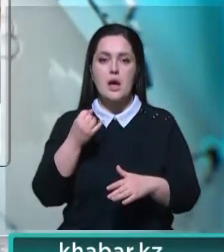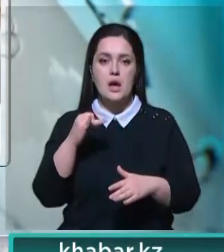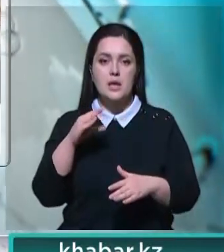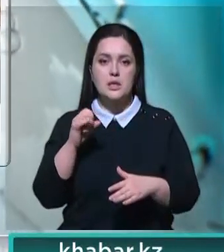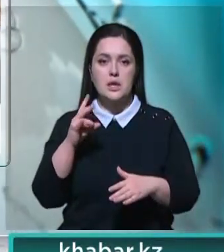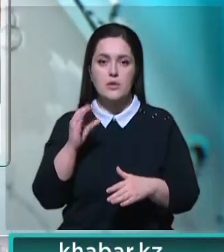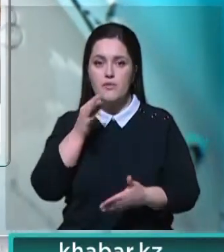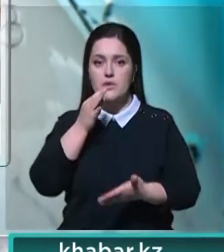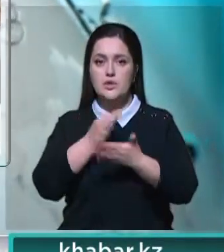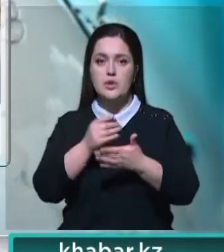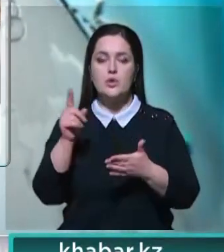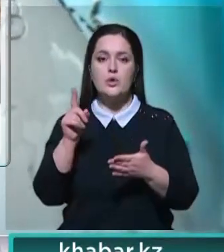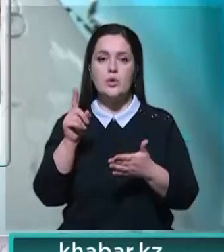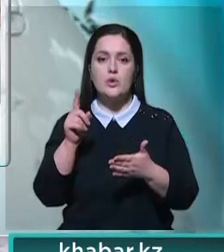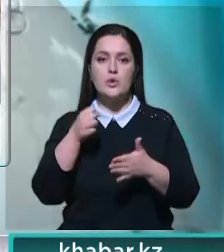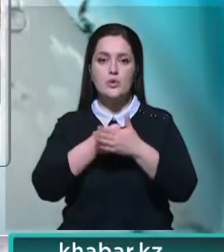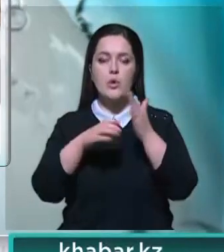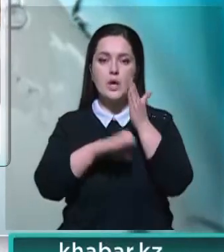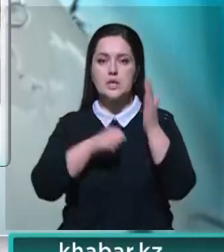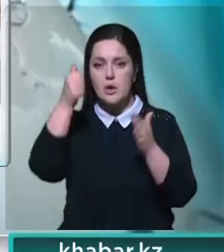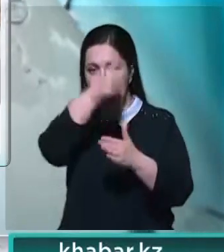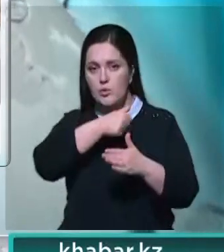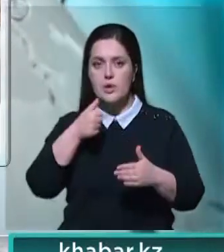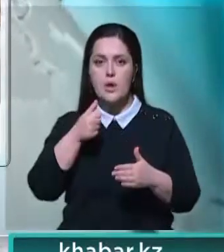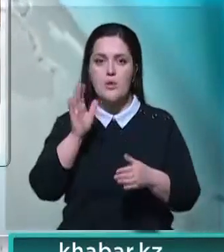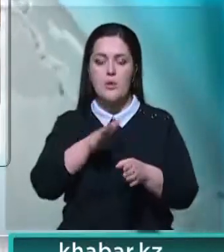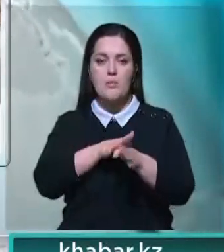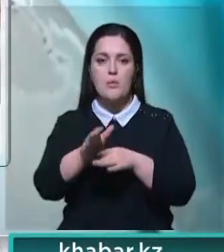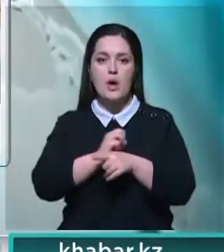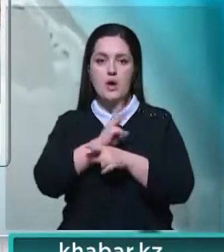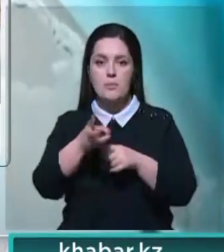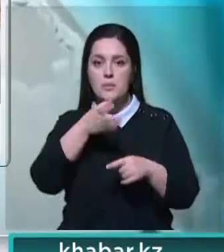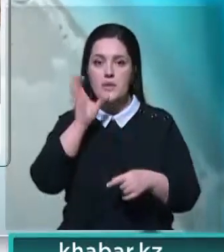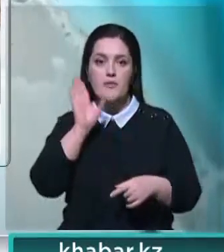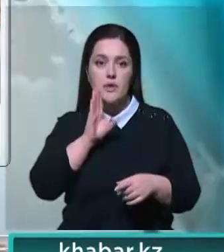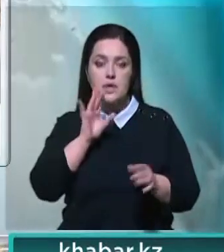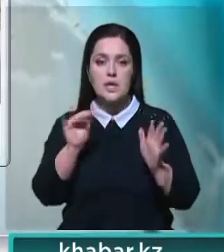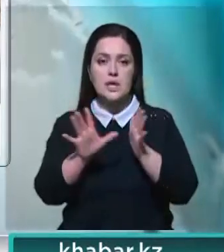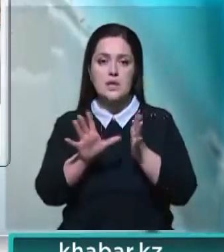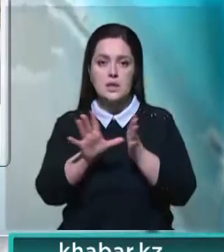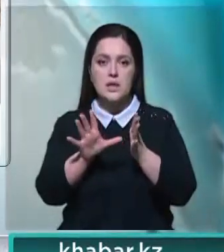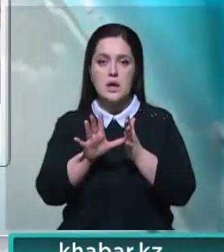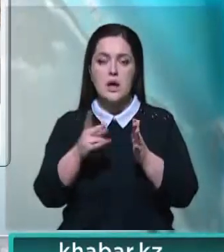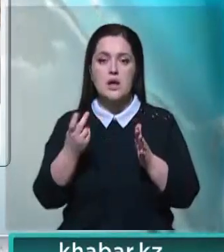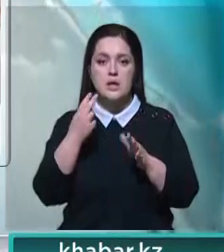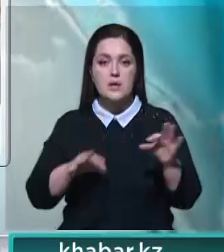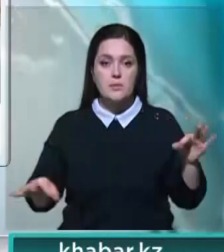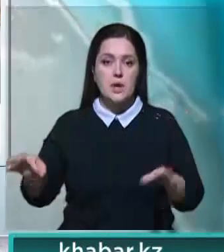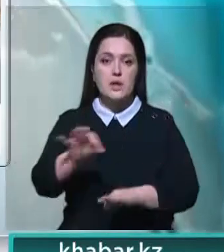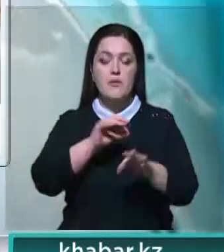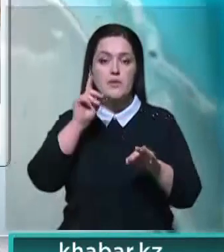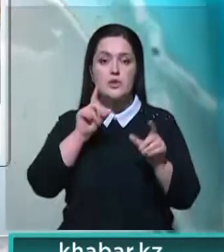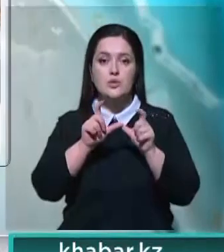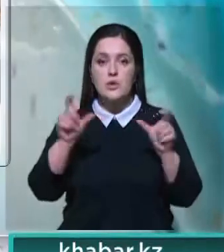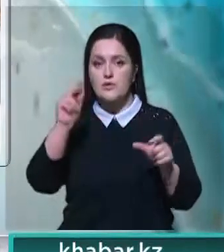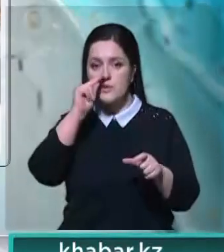Мурат Айтенов доложил, что до конца года жители окраин полностью обеспечат питьевой водой и электричеством. А в рамках нацпроекта